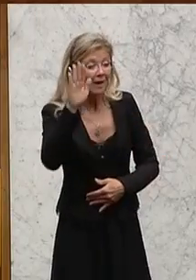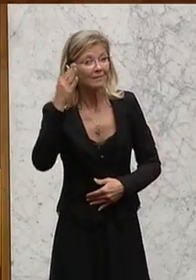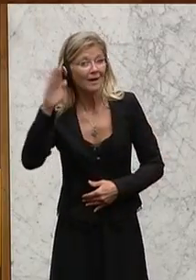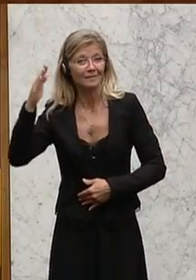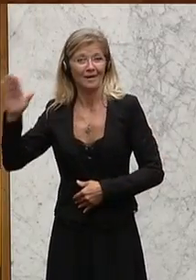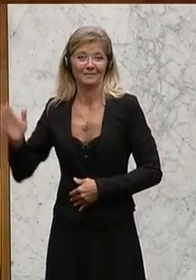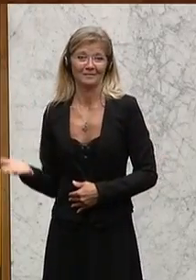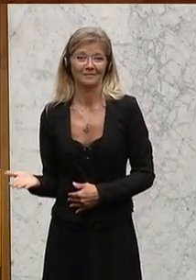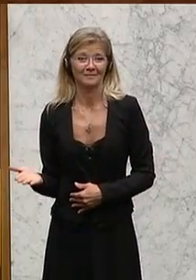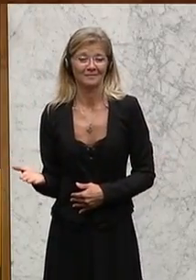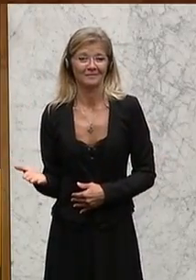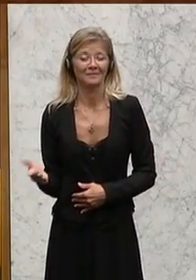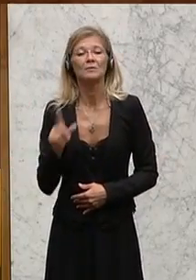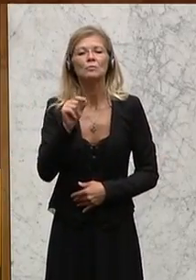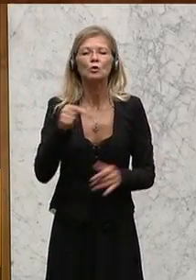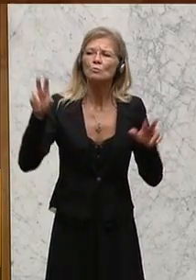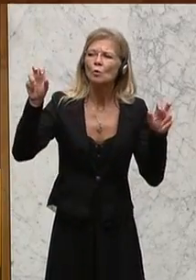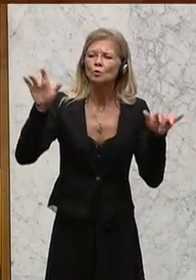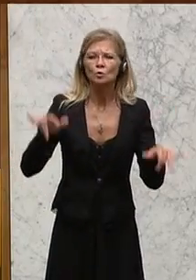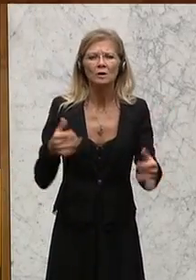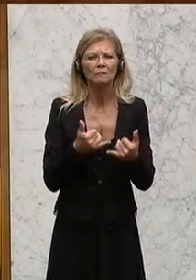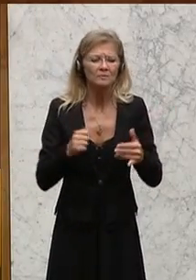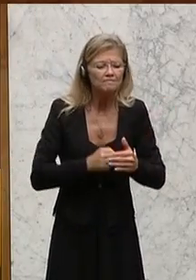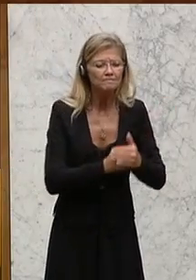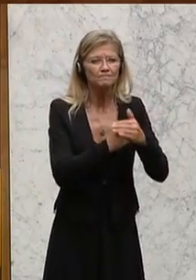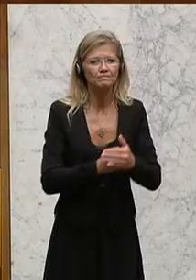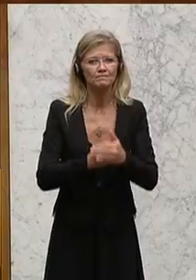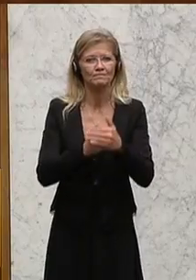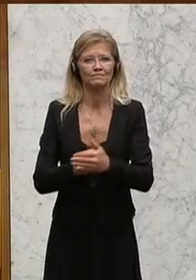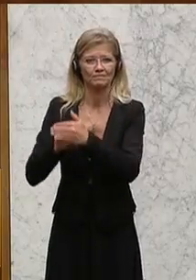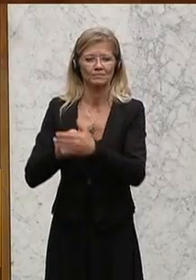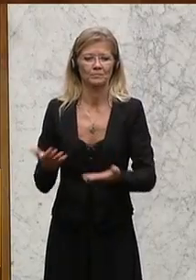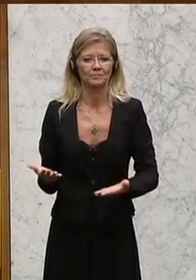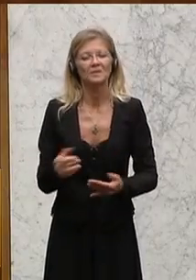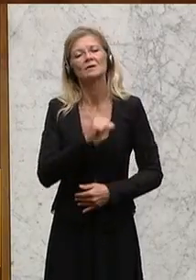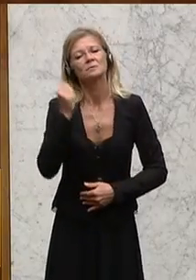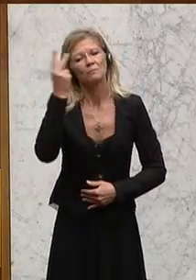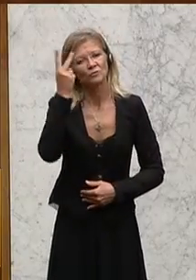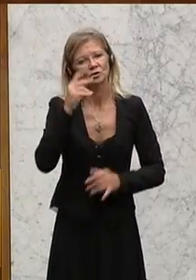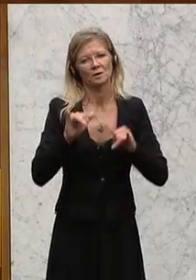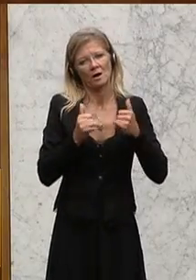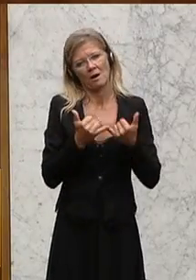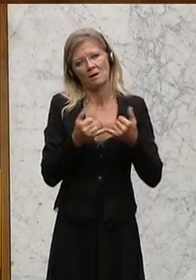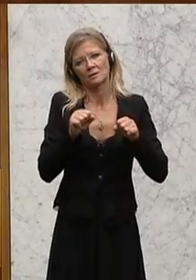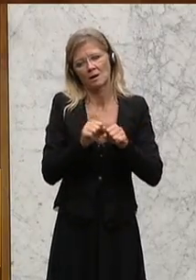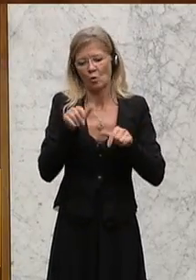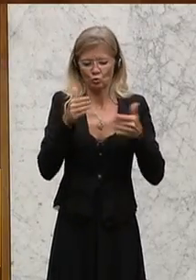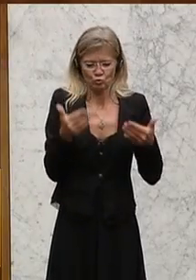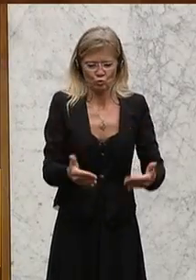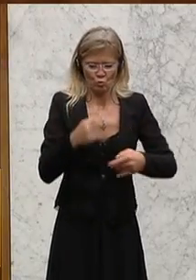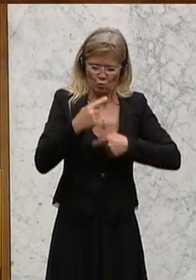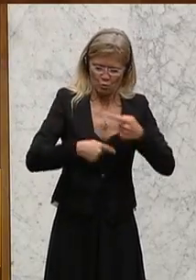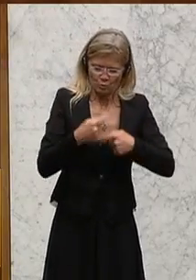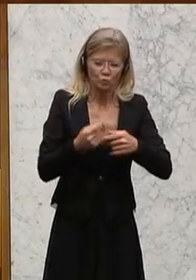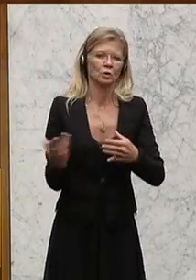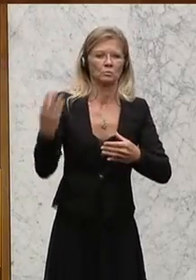nach dem Motto, stärken, stärken. Selbstverständlich sind auch die Eltern in diesem Prozess sehr intensiv eingebunden.